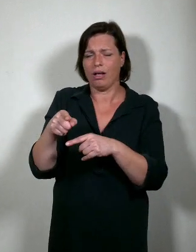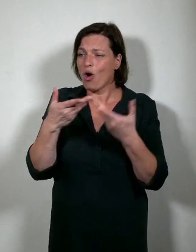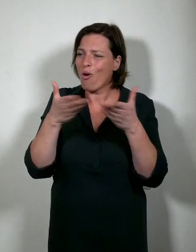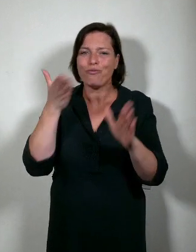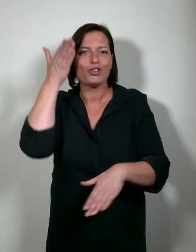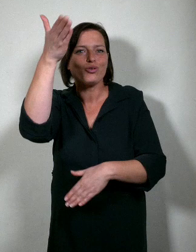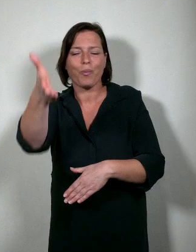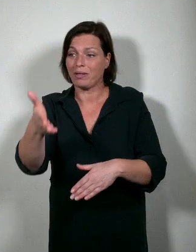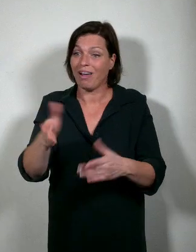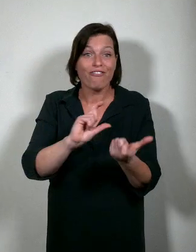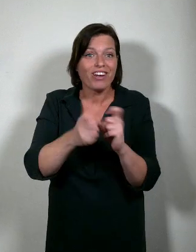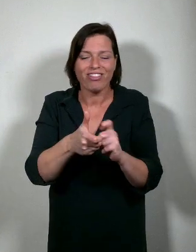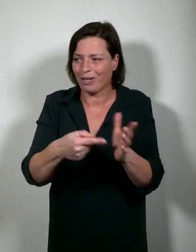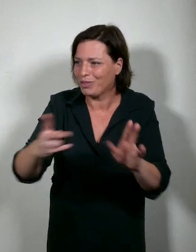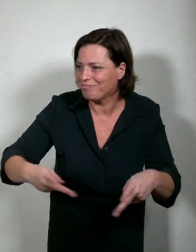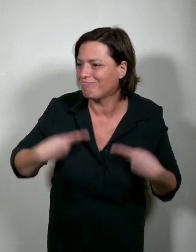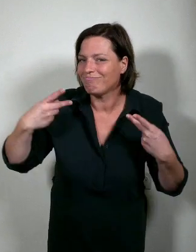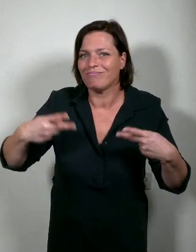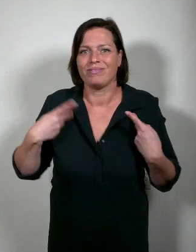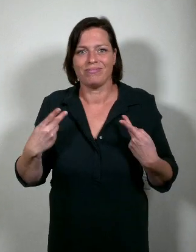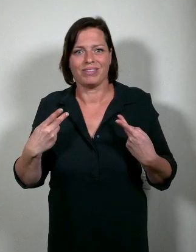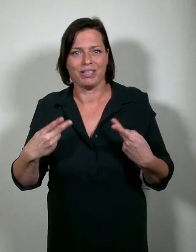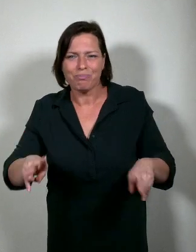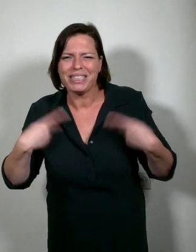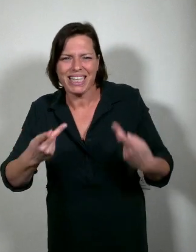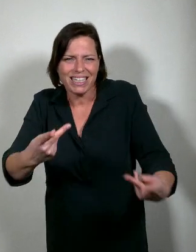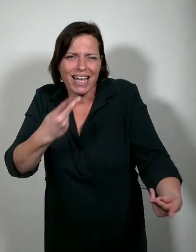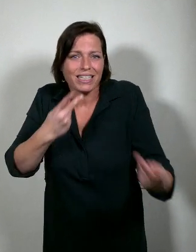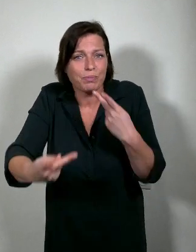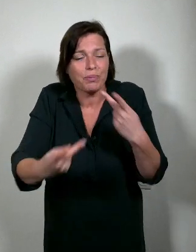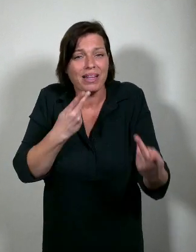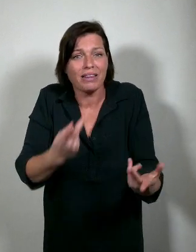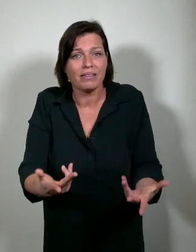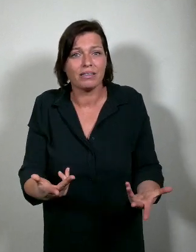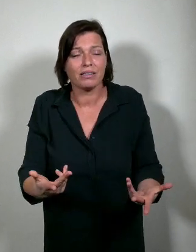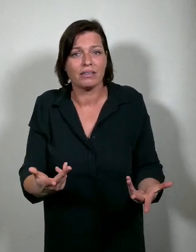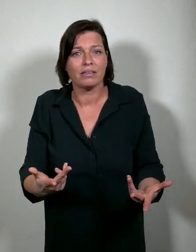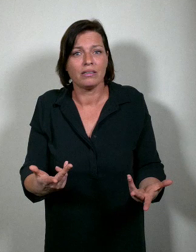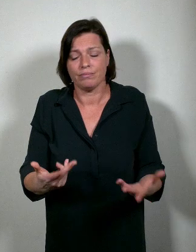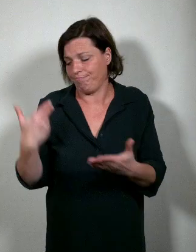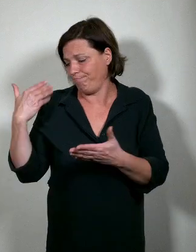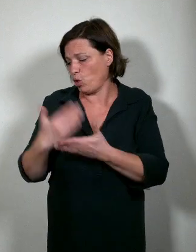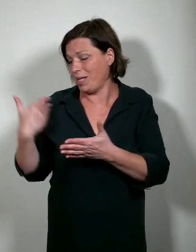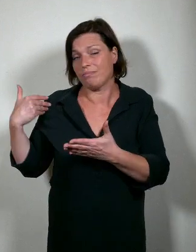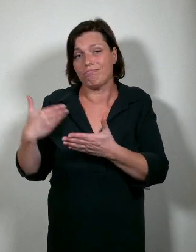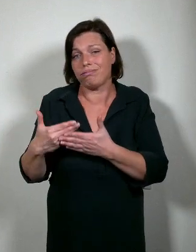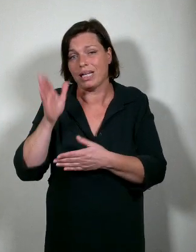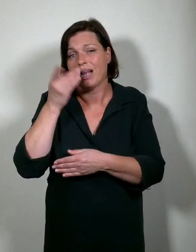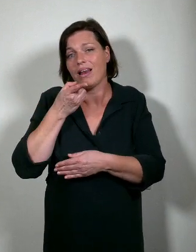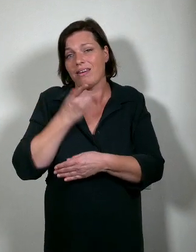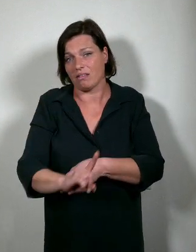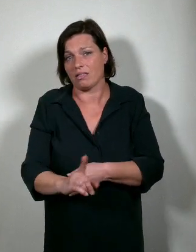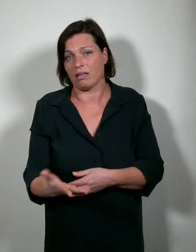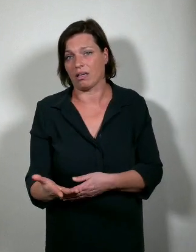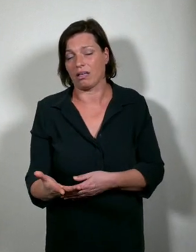in verandering. Vind plezier in het experiment. We komen uit een lastige periode. En